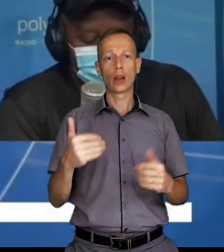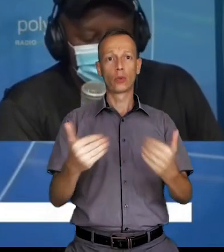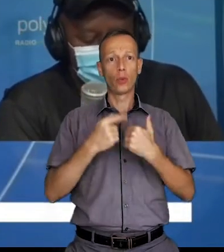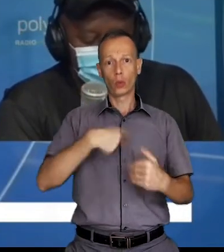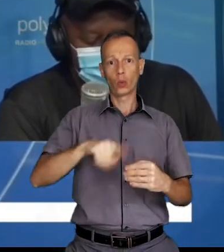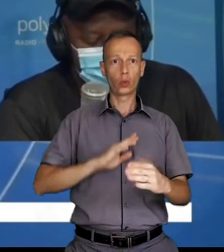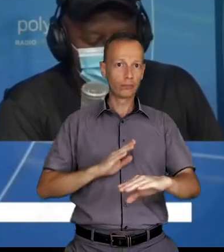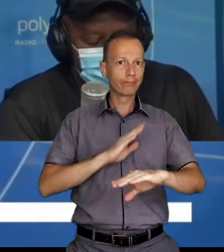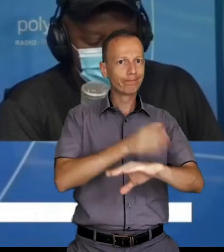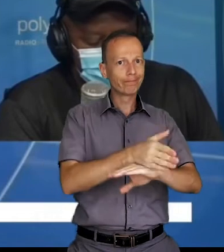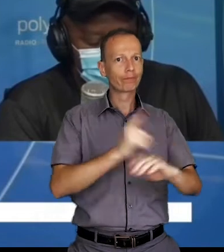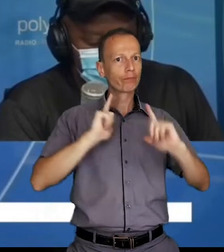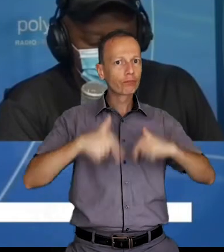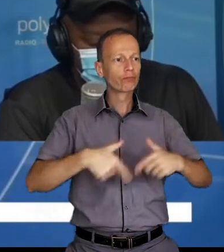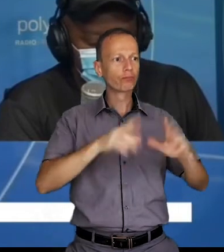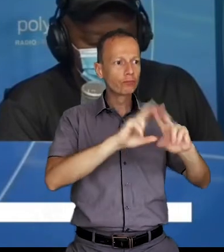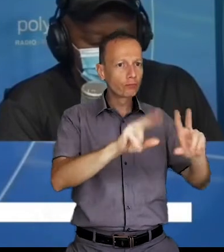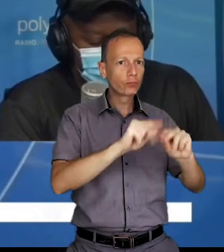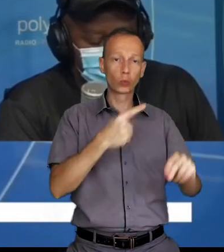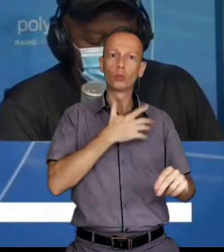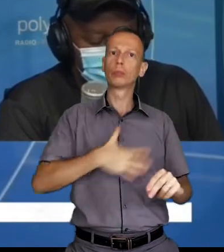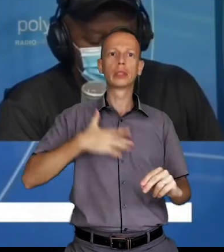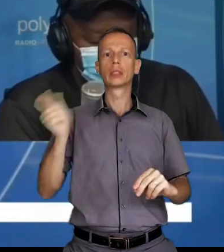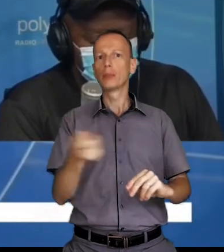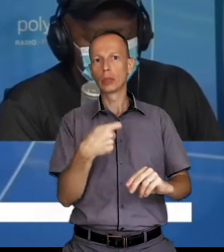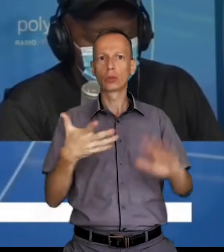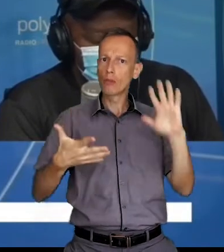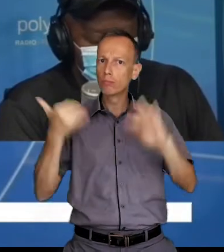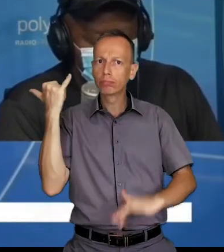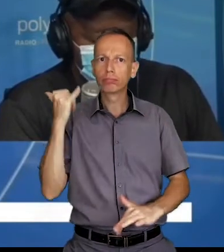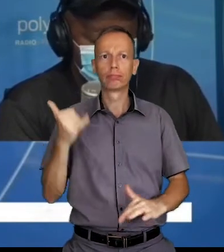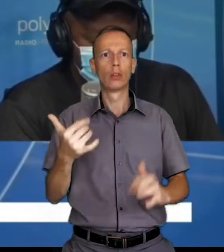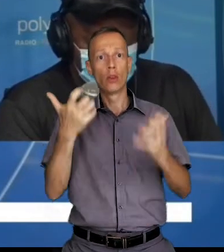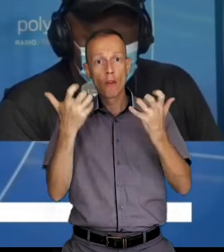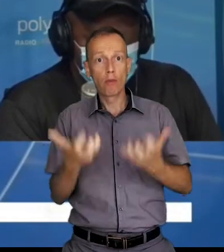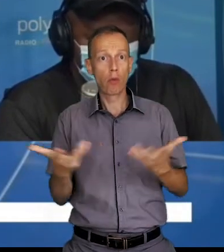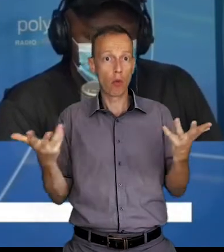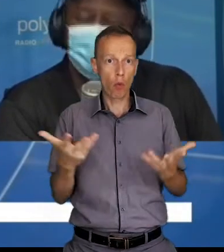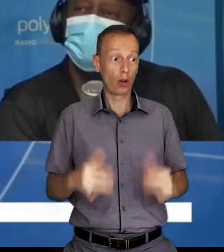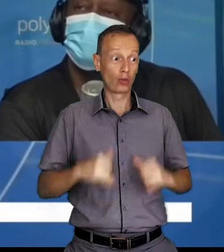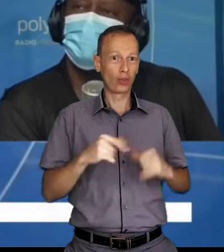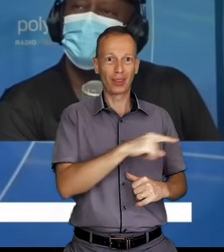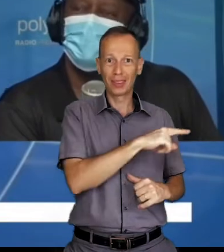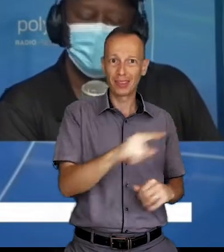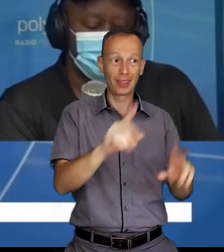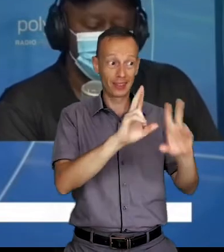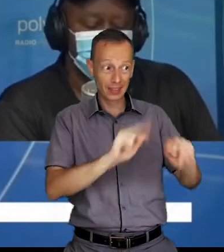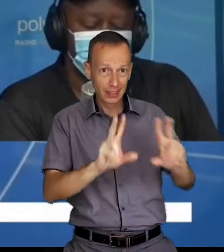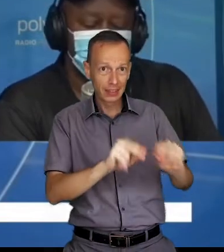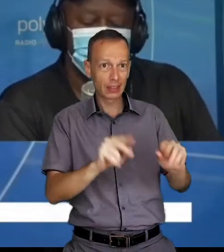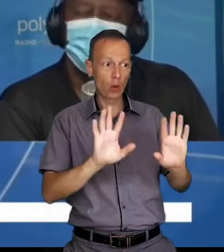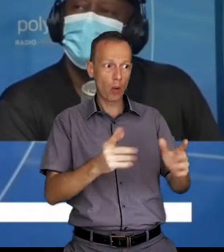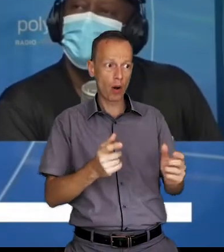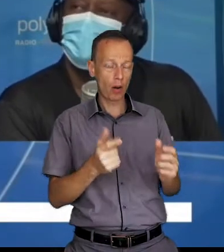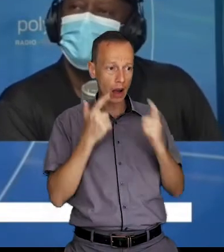demandent des interventions, une sensibilisation au plus près. Et c'est toujours avec plaisir que nous répondons parce que nous